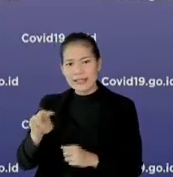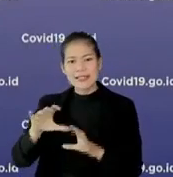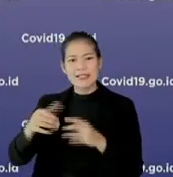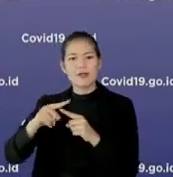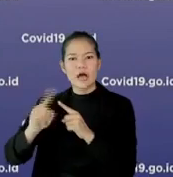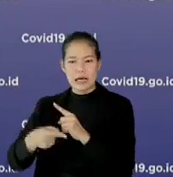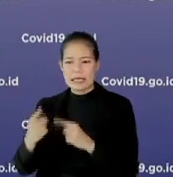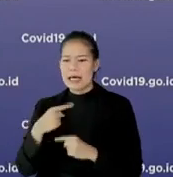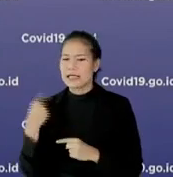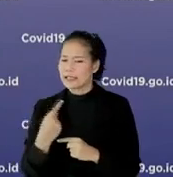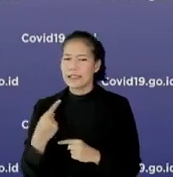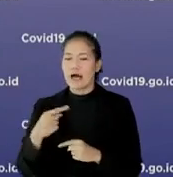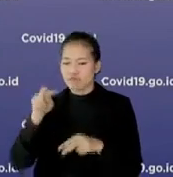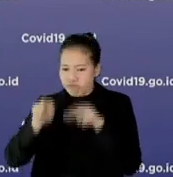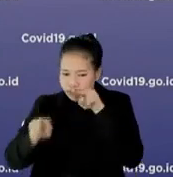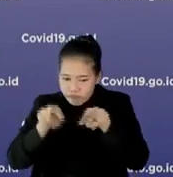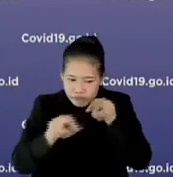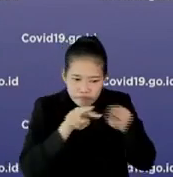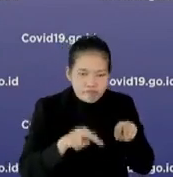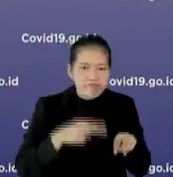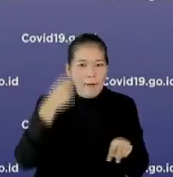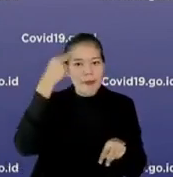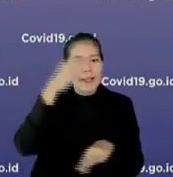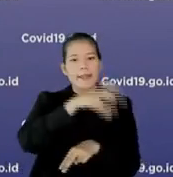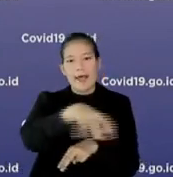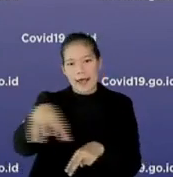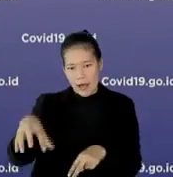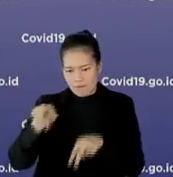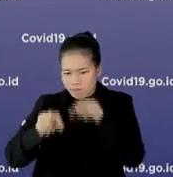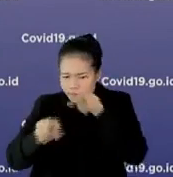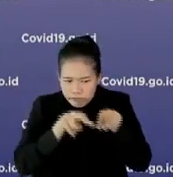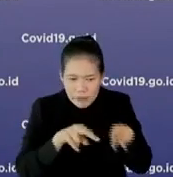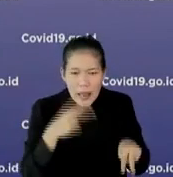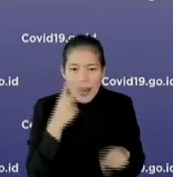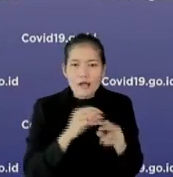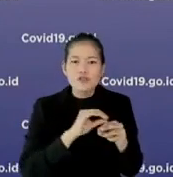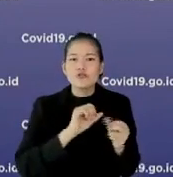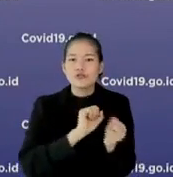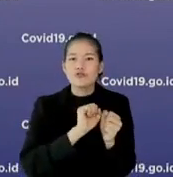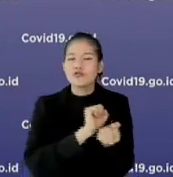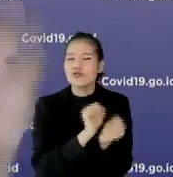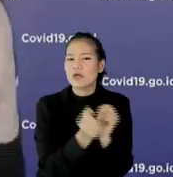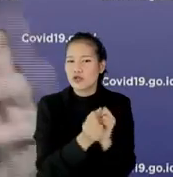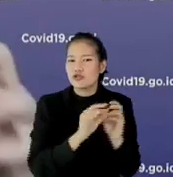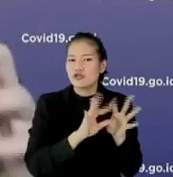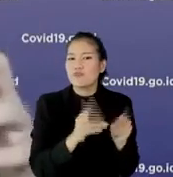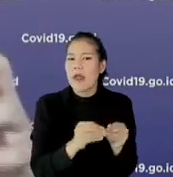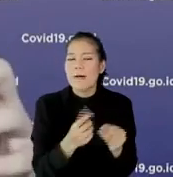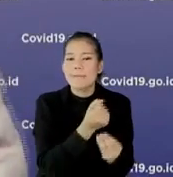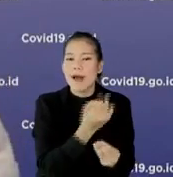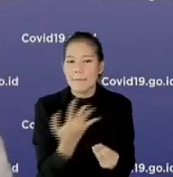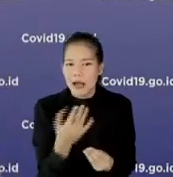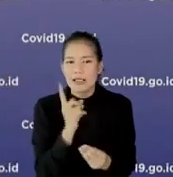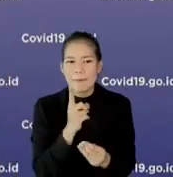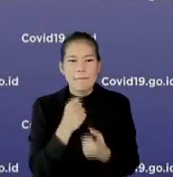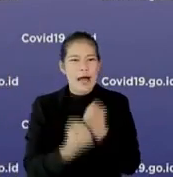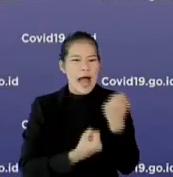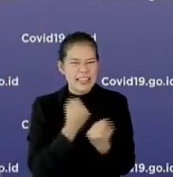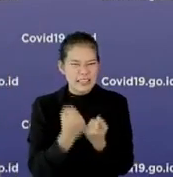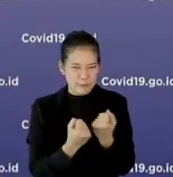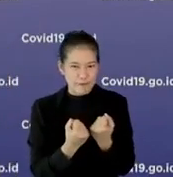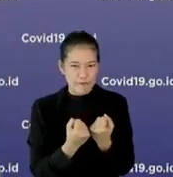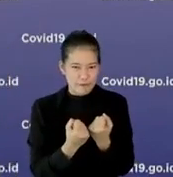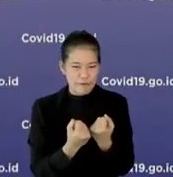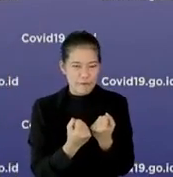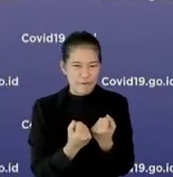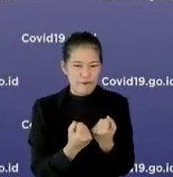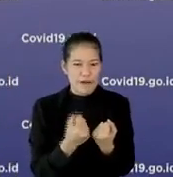sebetulnya kita juga crawling data daerah, ke pemerintah daerah, memang melihat jumlah kasus aktif nanti berpengaruhnya, karena kan jumlah kasus aktif itu adalah jumlah total kasus